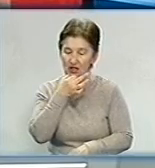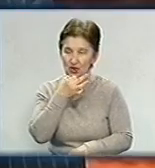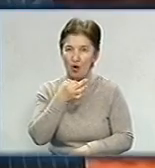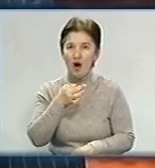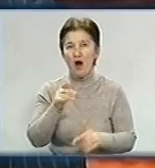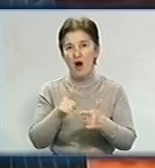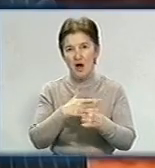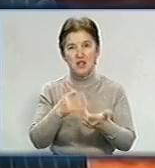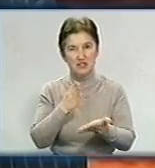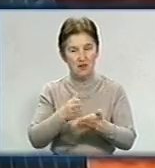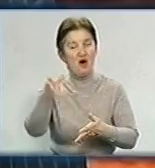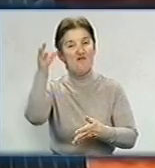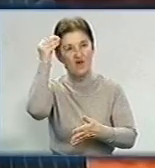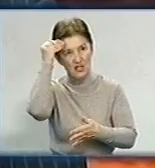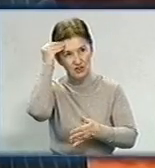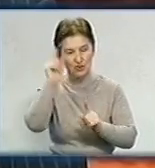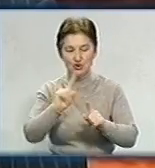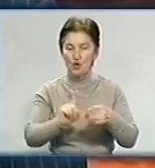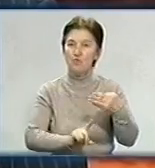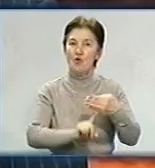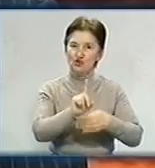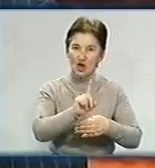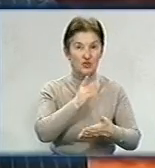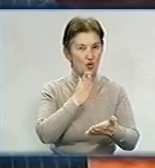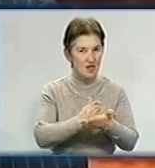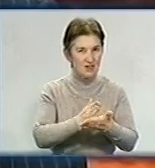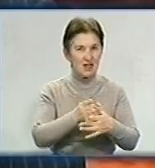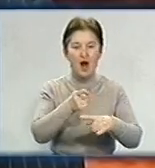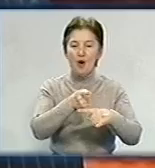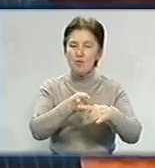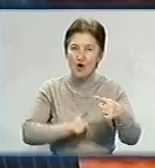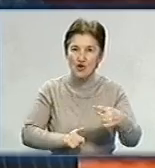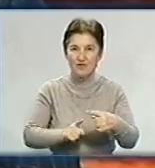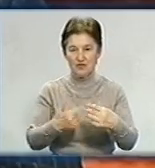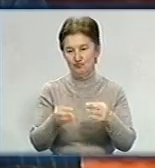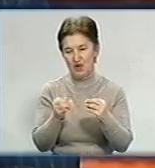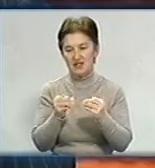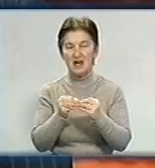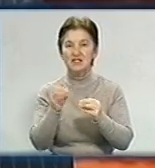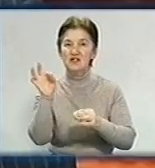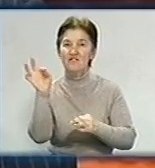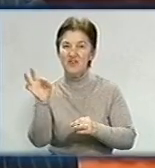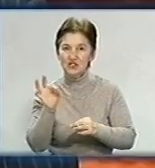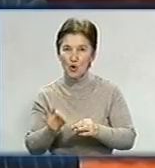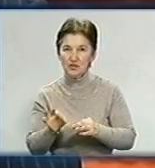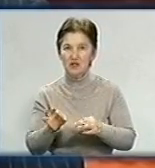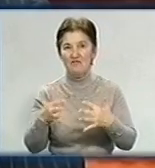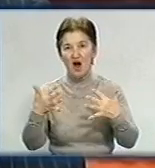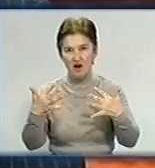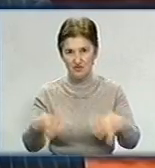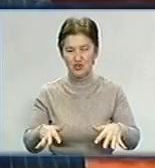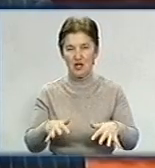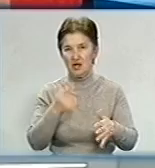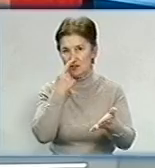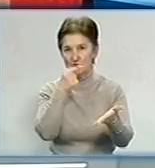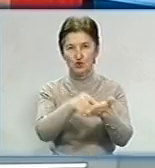ми маємо вважати, що вже початок є, половина справи, десь 10% від цієї суми заборгованості вже надійшло